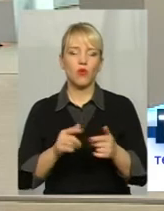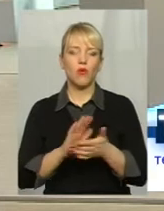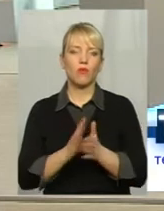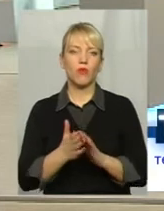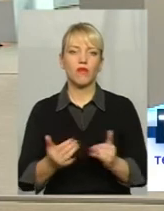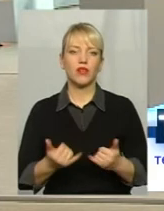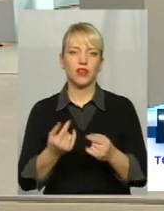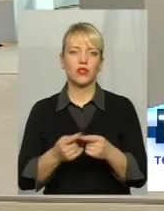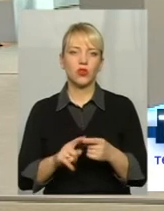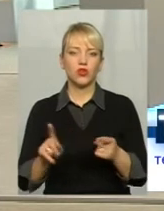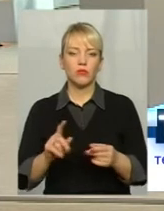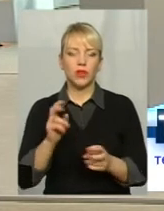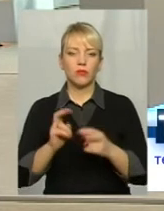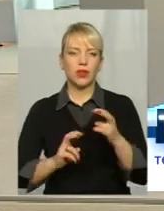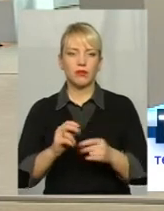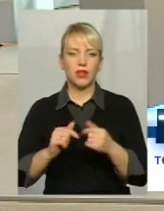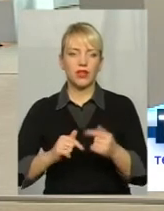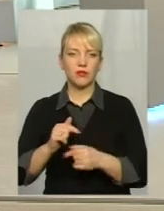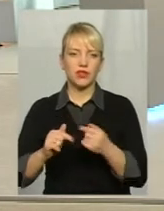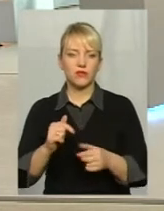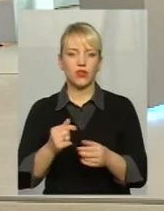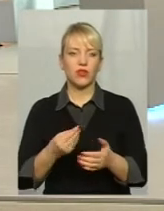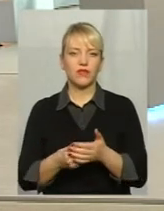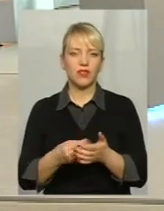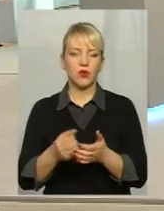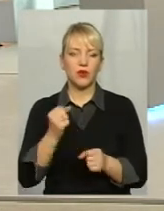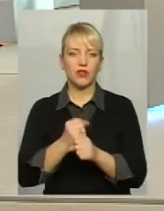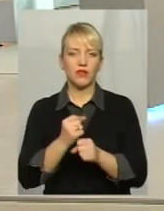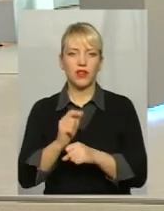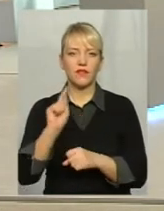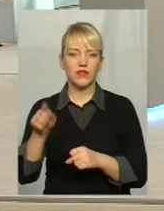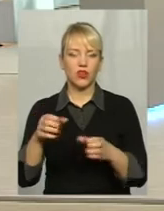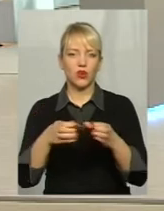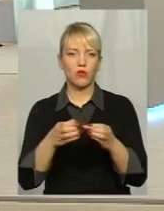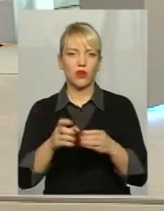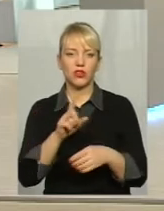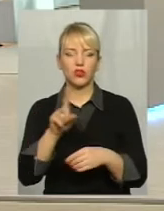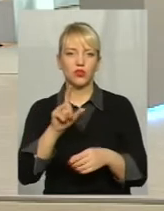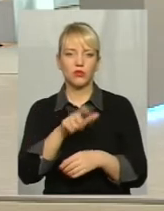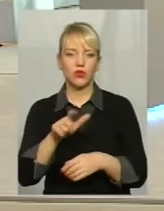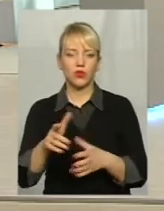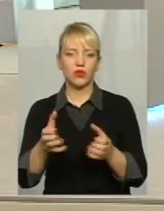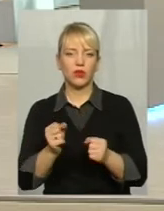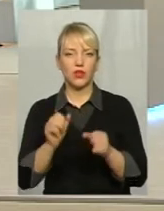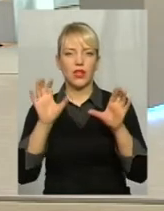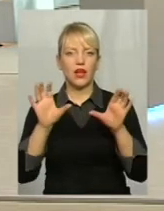підприємства, інвестори працювали в тій самій громаді Щоб люди отримали легальну зарплату